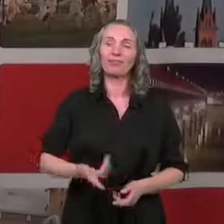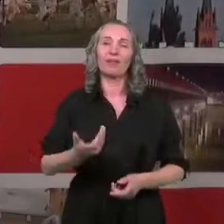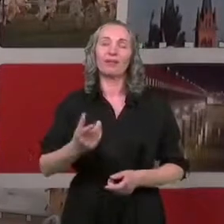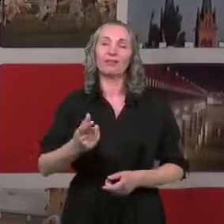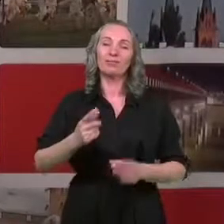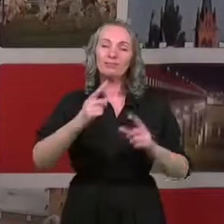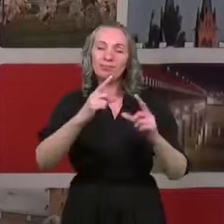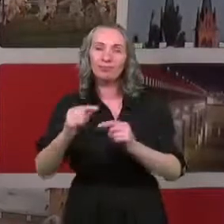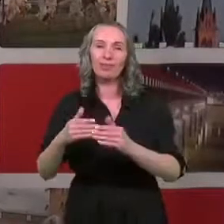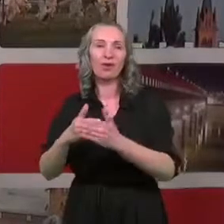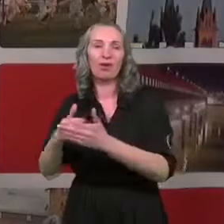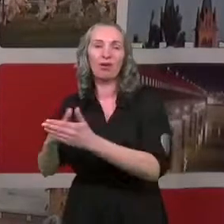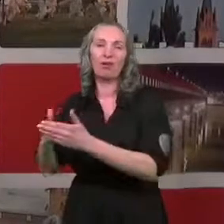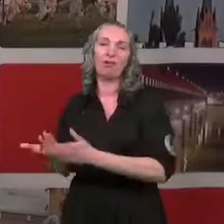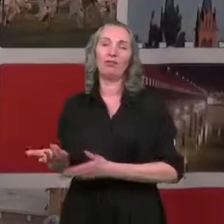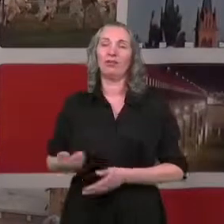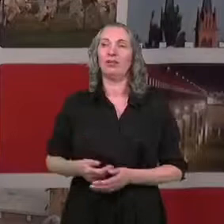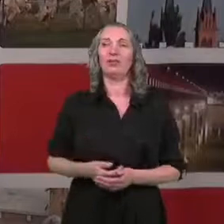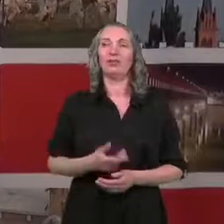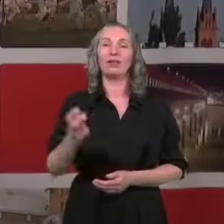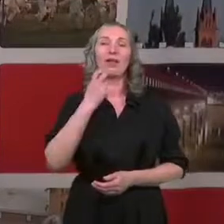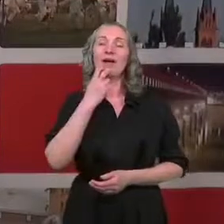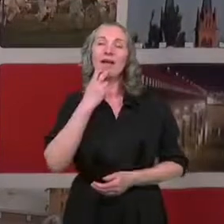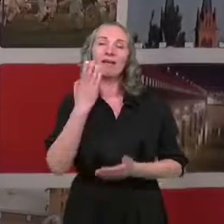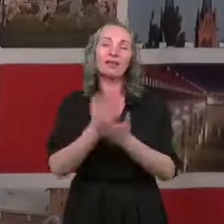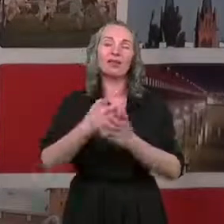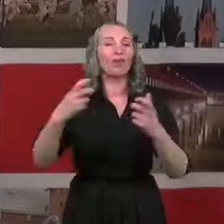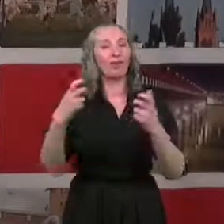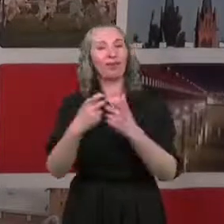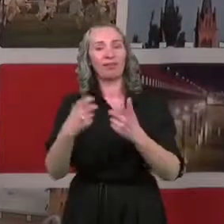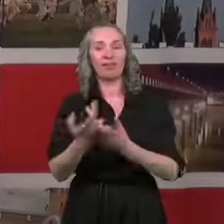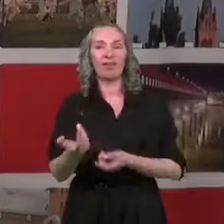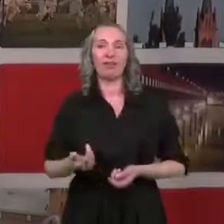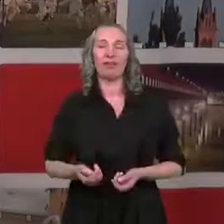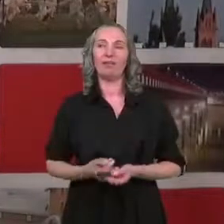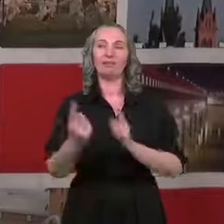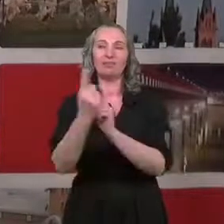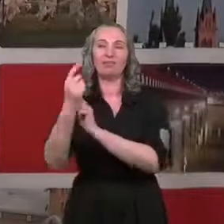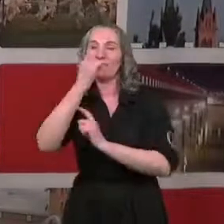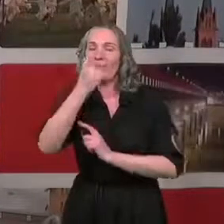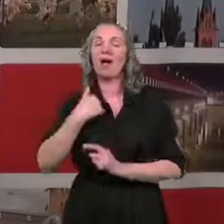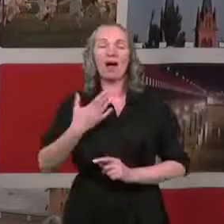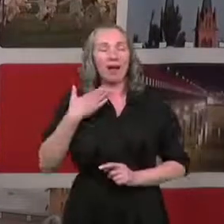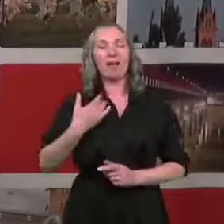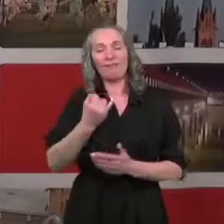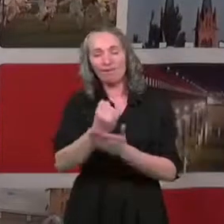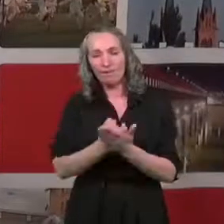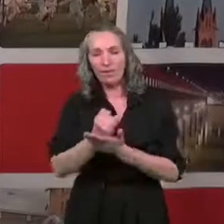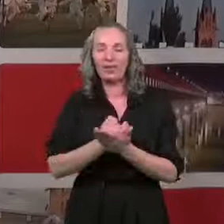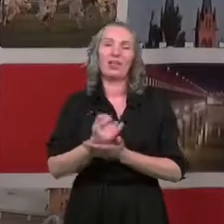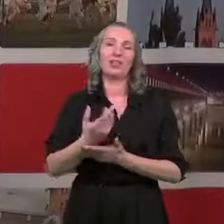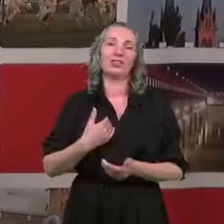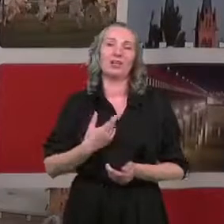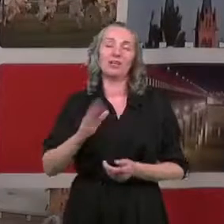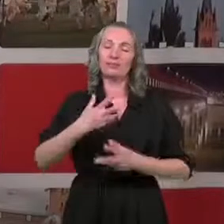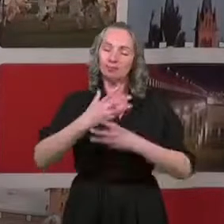się do tej wersji elektronicznej, internetowej, ale głęboko wierzymy, wszyscy wierzymy w to, że